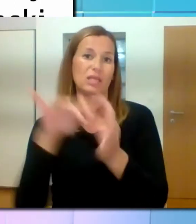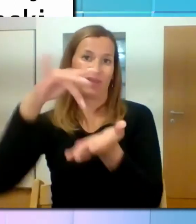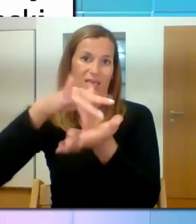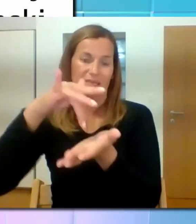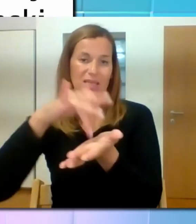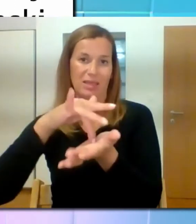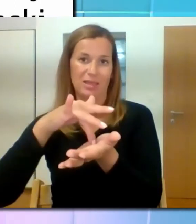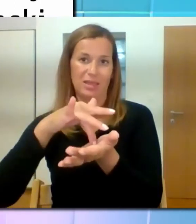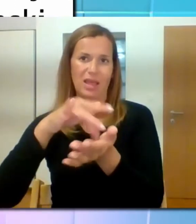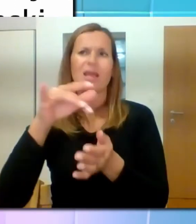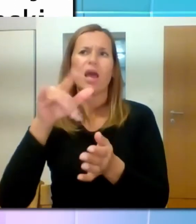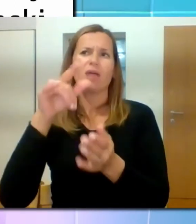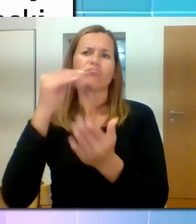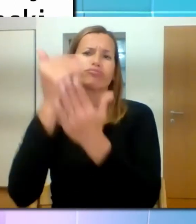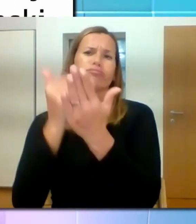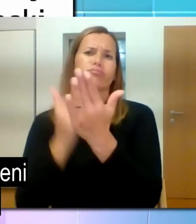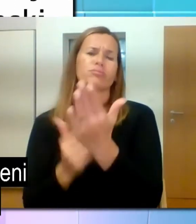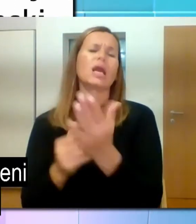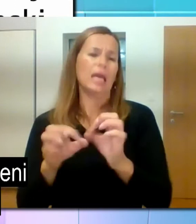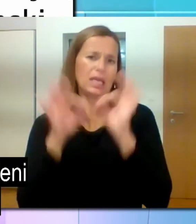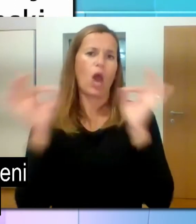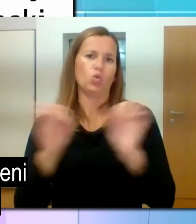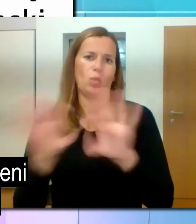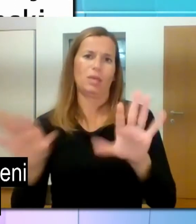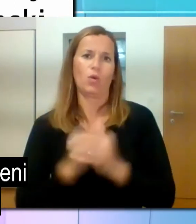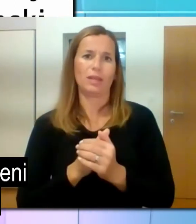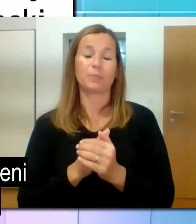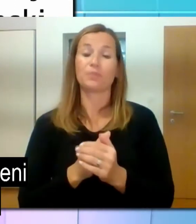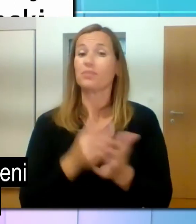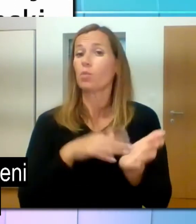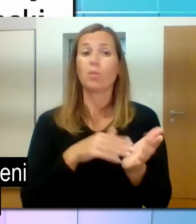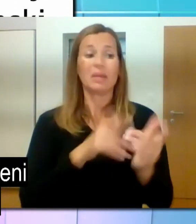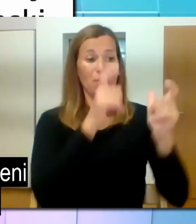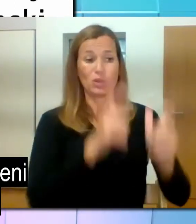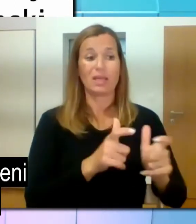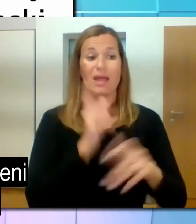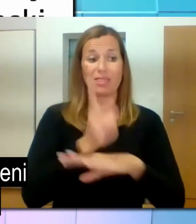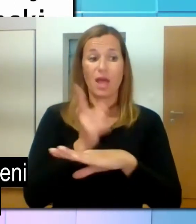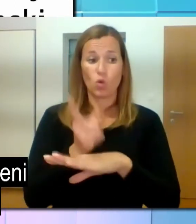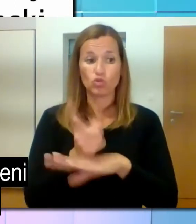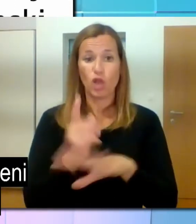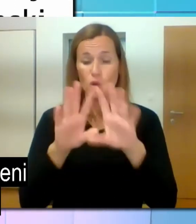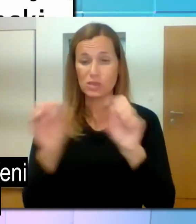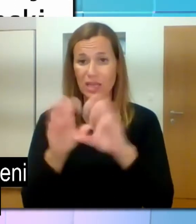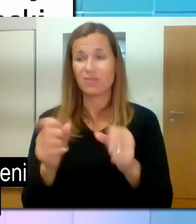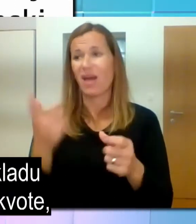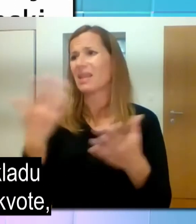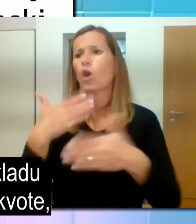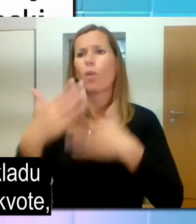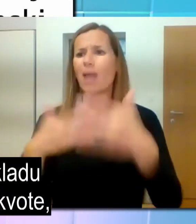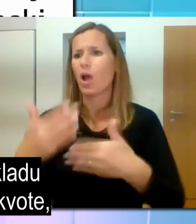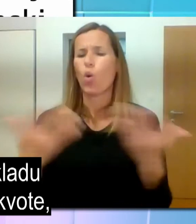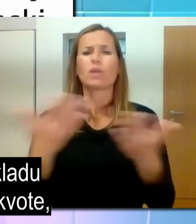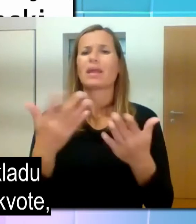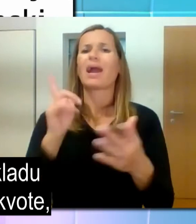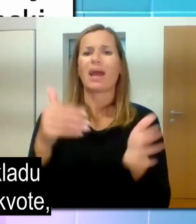neko blago neke, kar potrebujejo. To, kar potrebujejo, opravijo in izvedejo zaposleni prin invalidskem podjetju